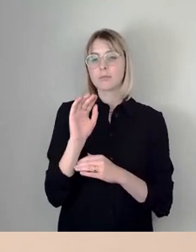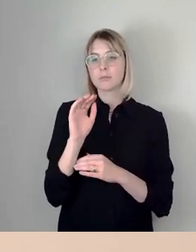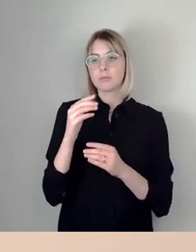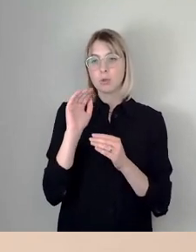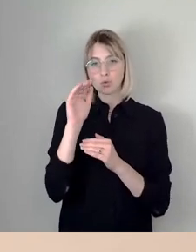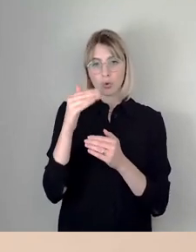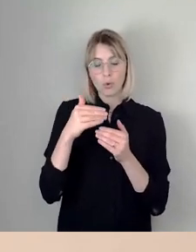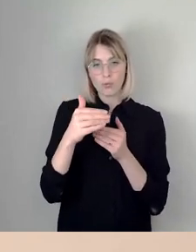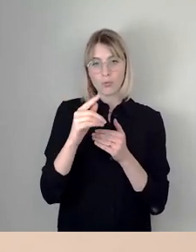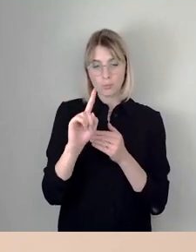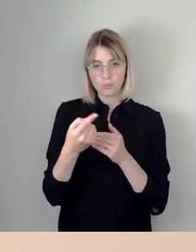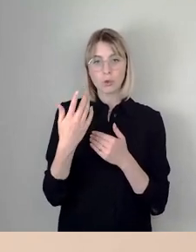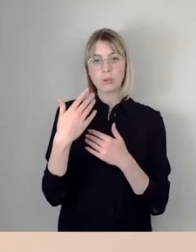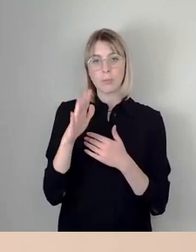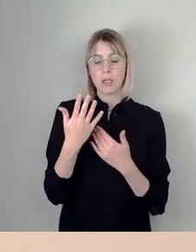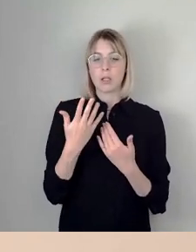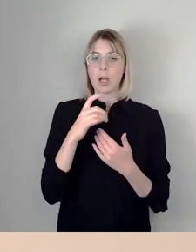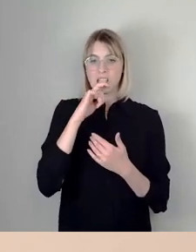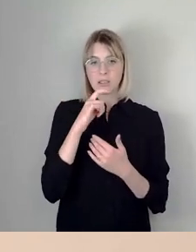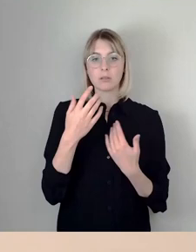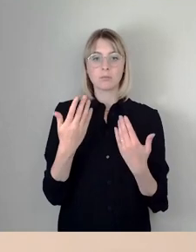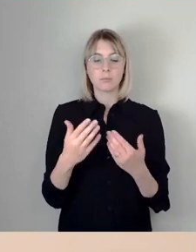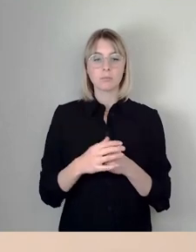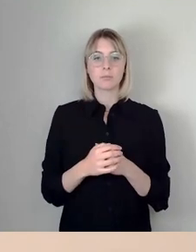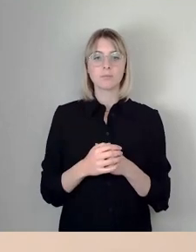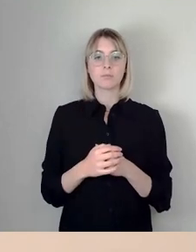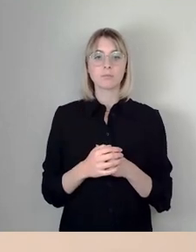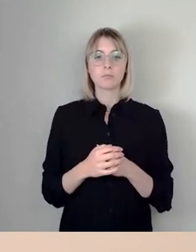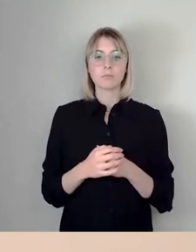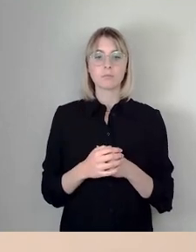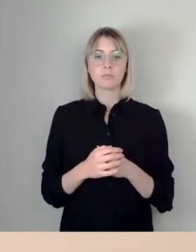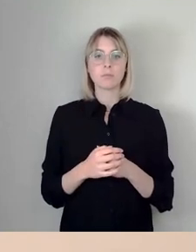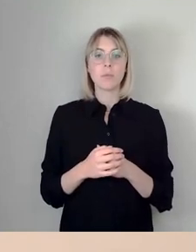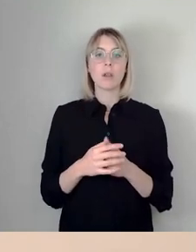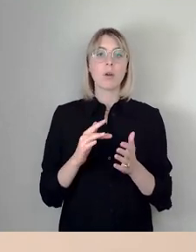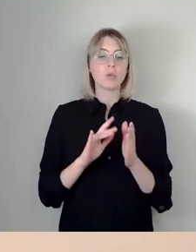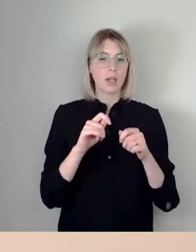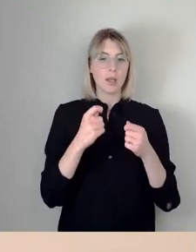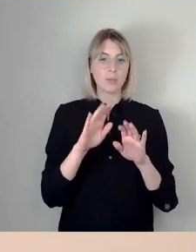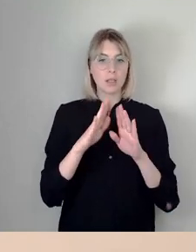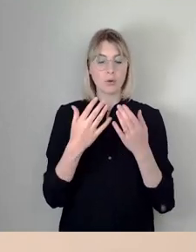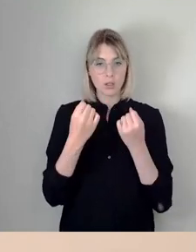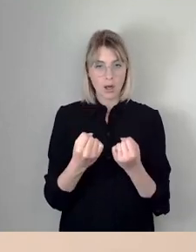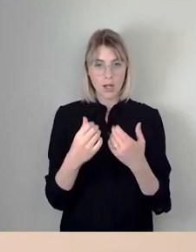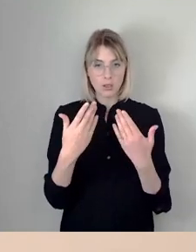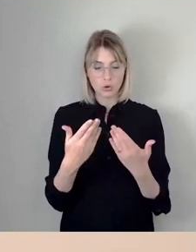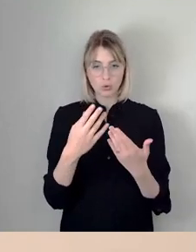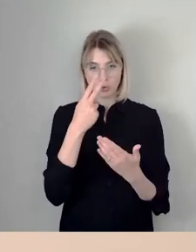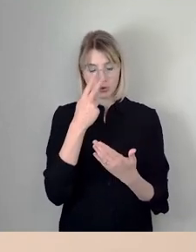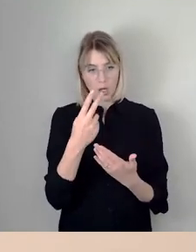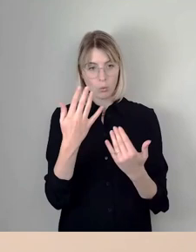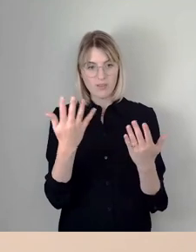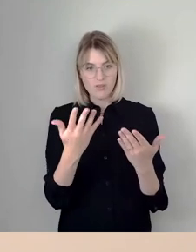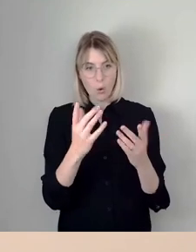enger schnallen müssen. Und wenn man sich den Ergebnishaushalt anguckt, wo das passieren muss, dann stellen wir eben fest,